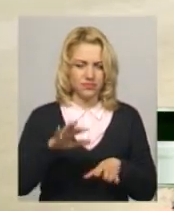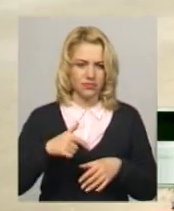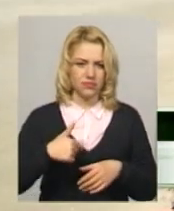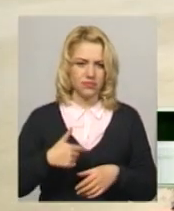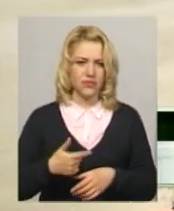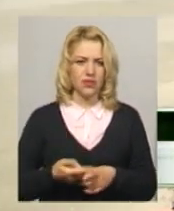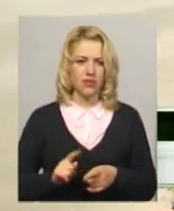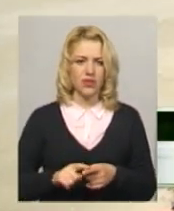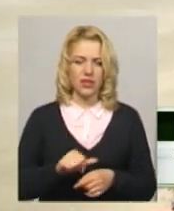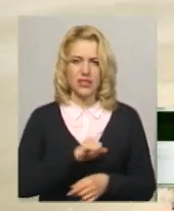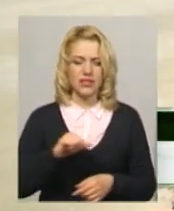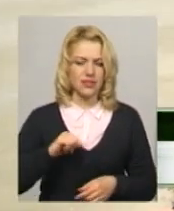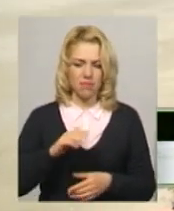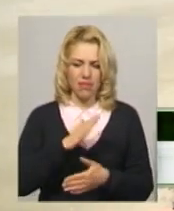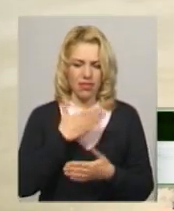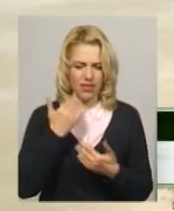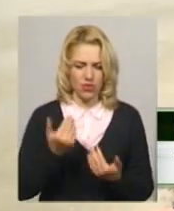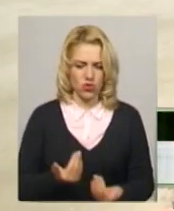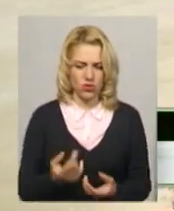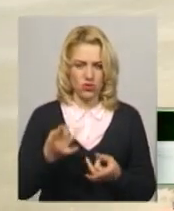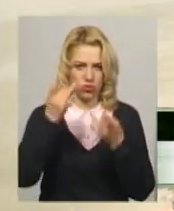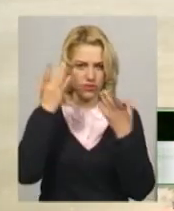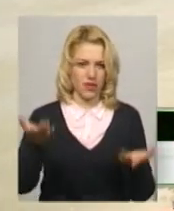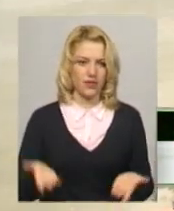Щоб ми не дожили до якоїсь цивілізації.